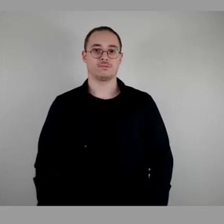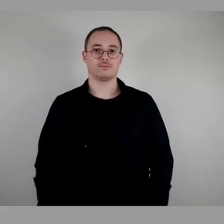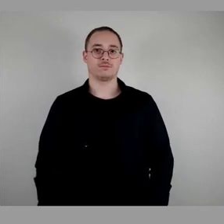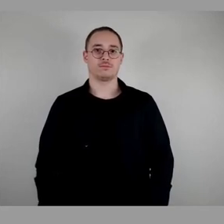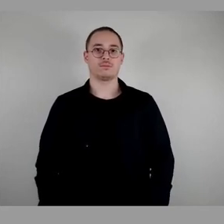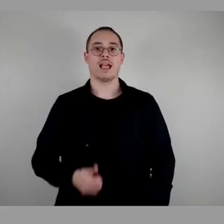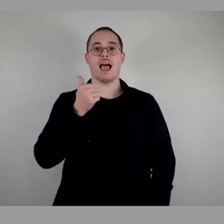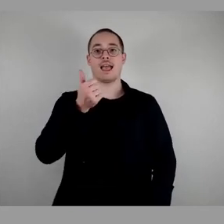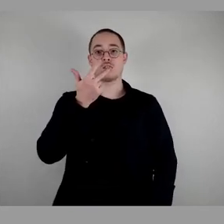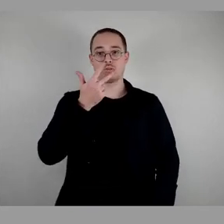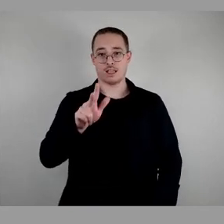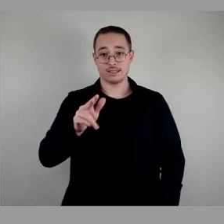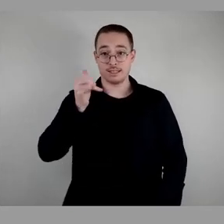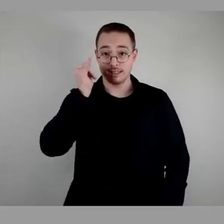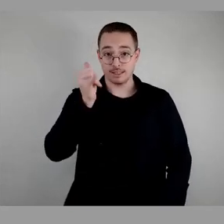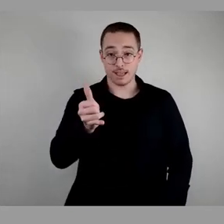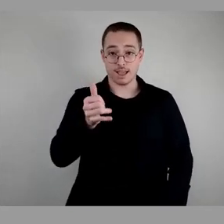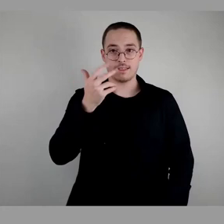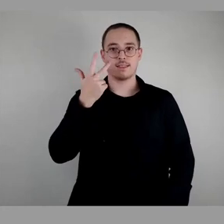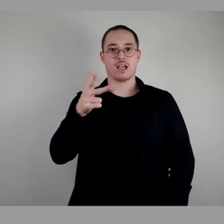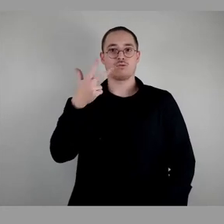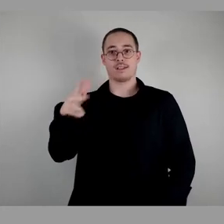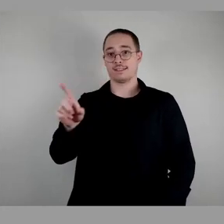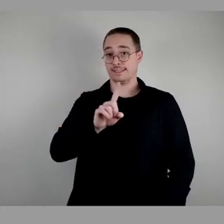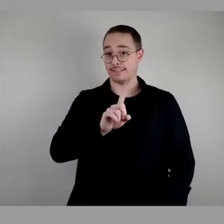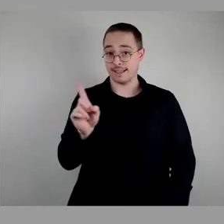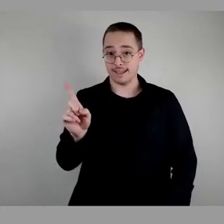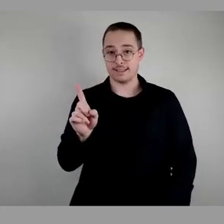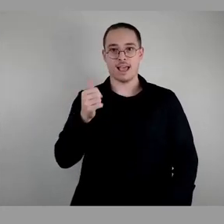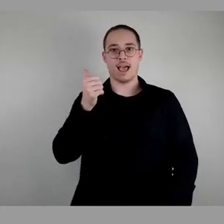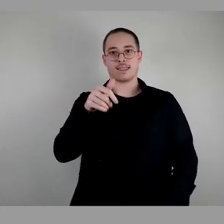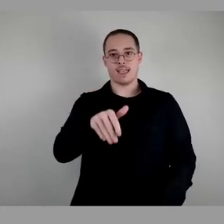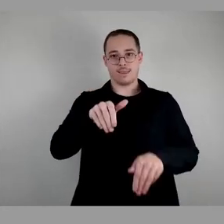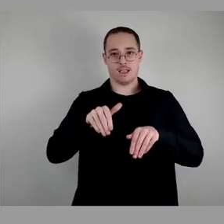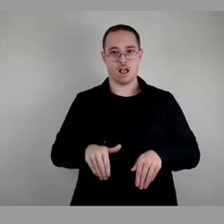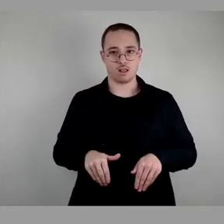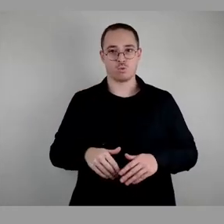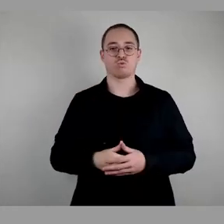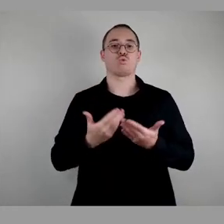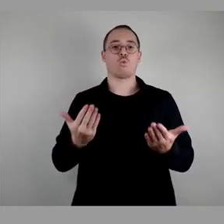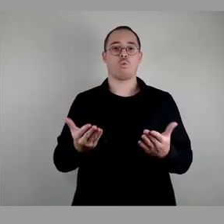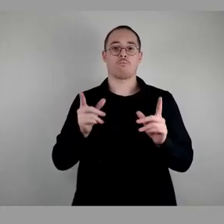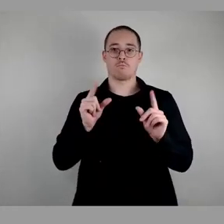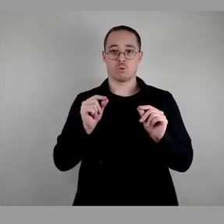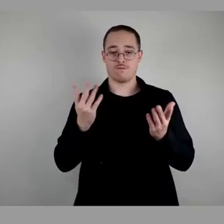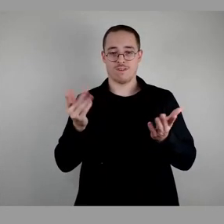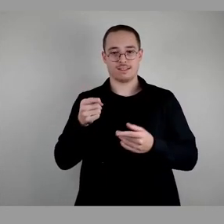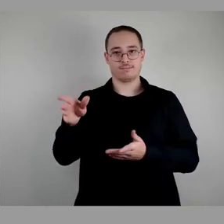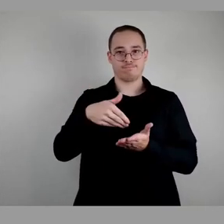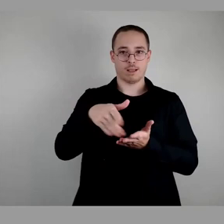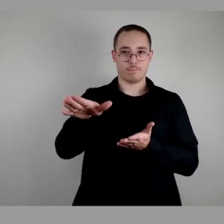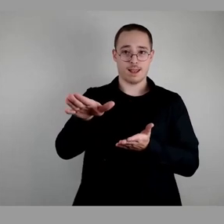31 Ja, 33 Nein, eine Enthaltung damit nicht angenommen.